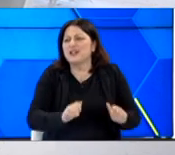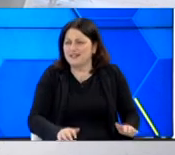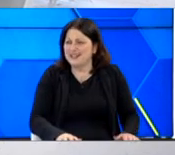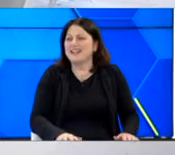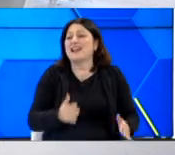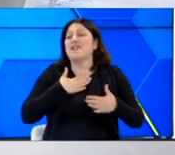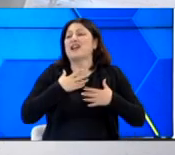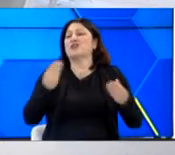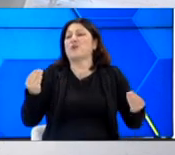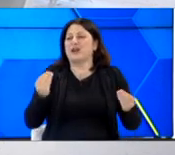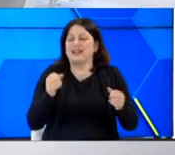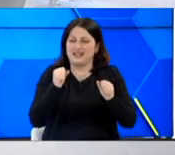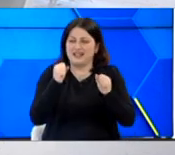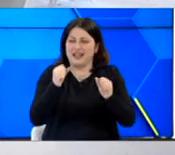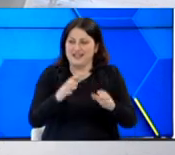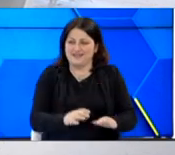ευχαριστώ θερμά όλους. Να είστε καλά. Ευχαριστώ πολύ.